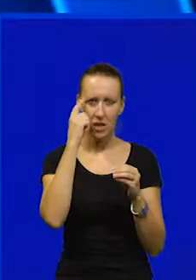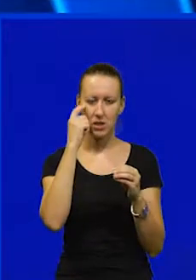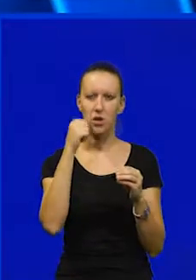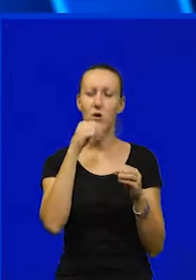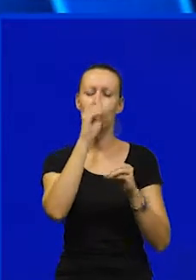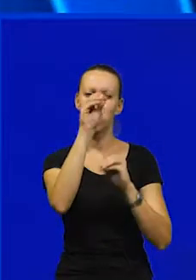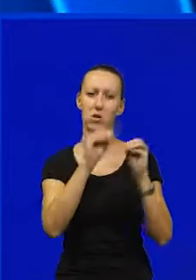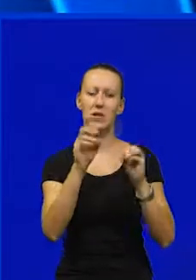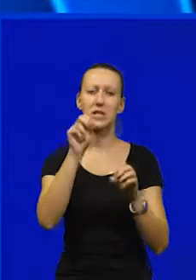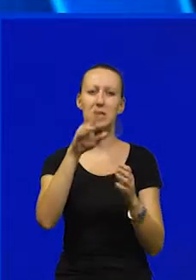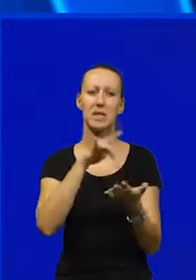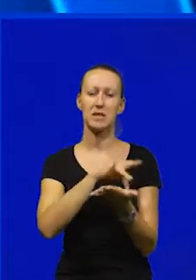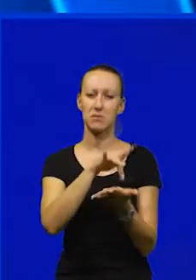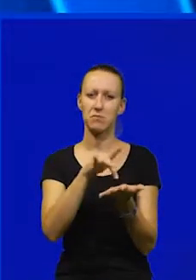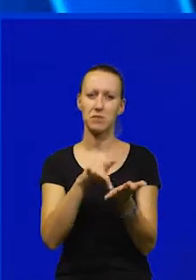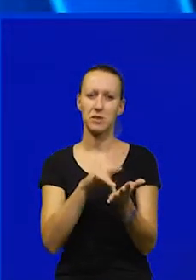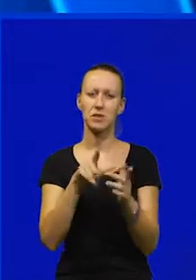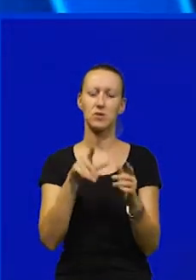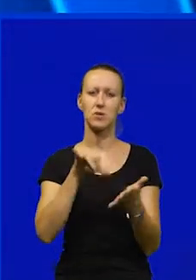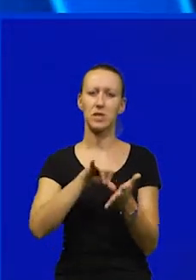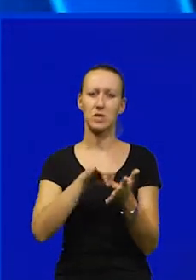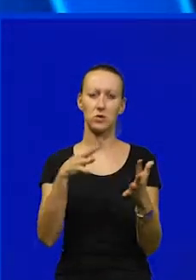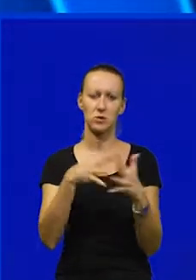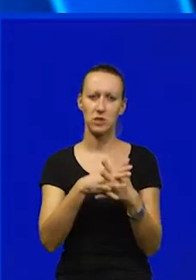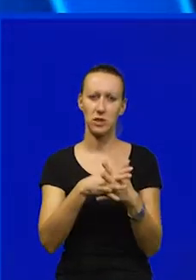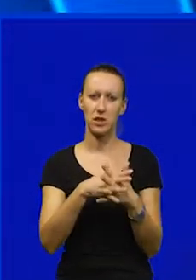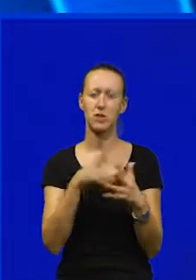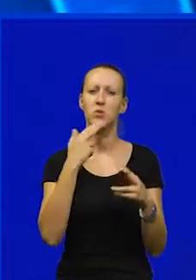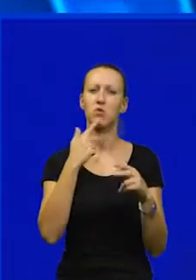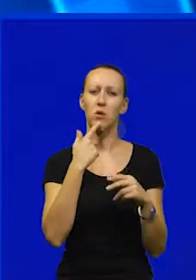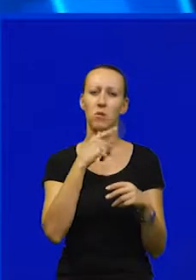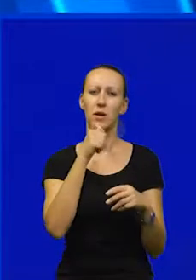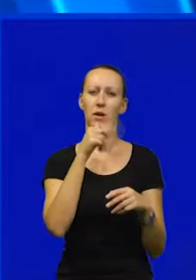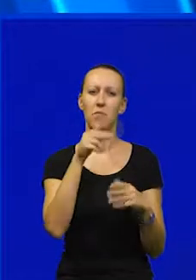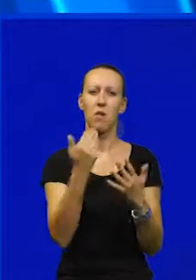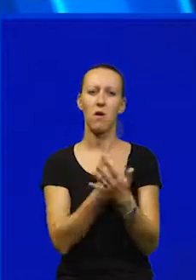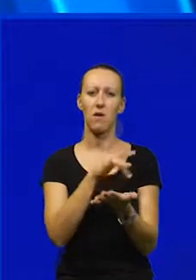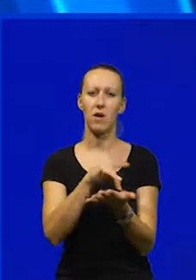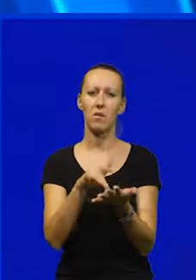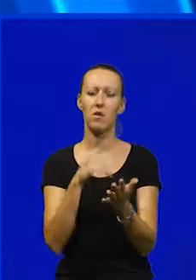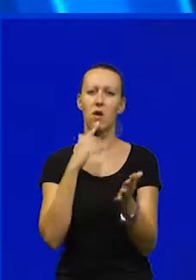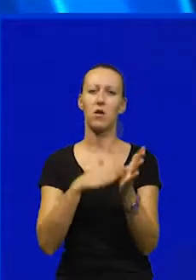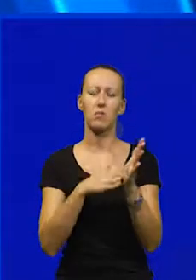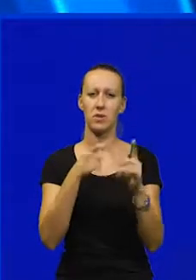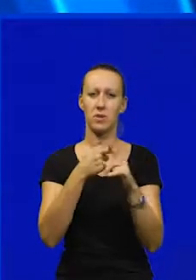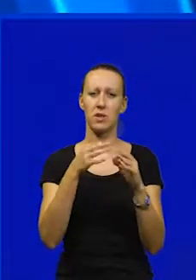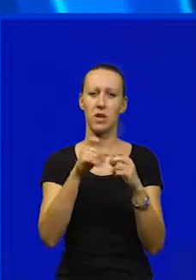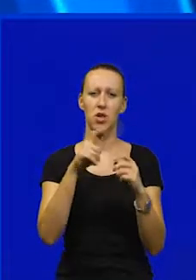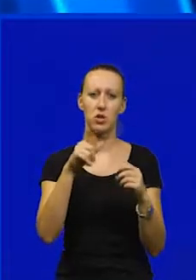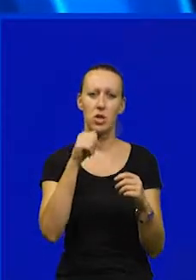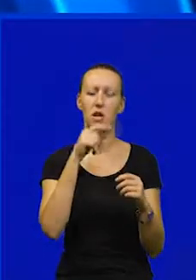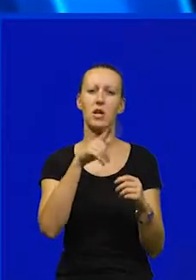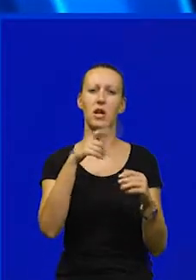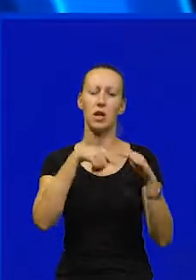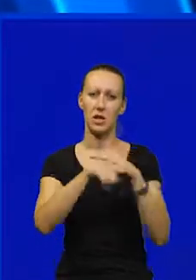postavljene na 13 različitih lokacija u središtu grada među kojima ima i novih lokacija kao što je kaštel gdje u atriju